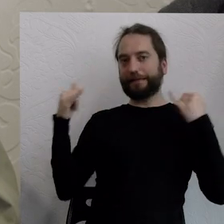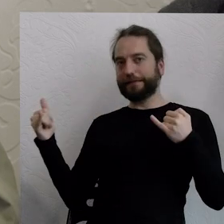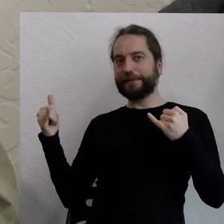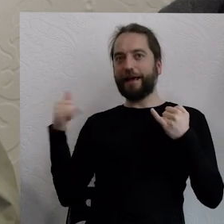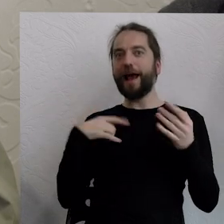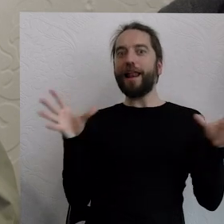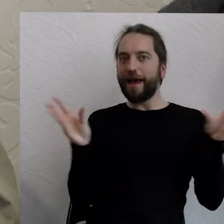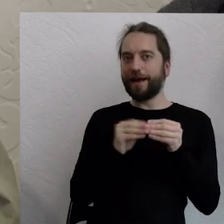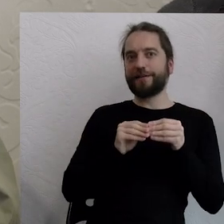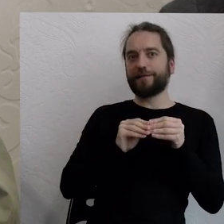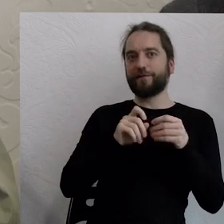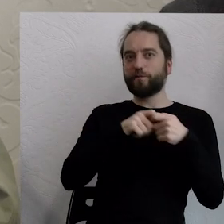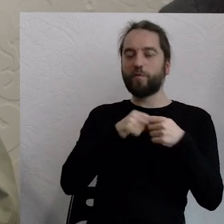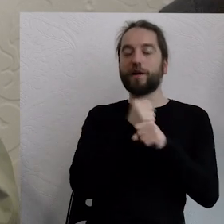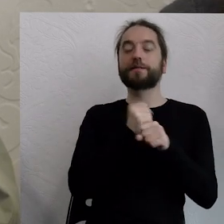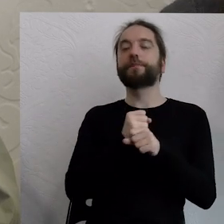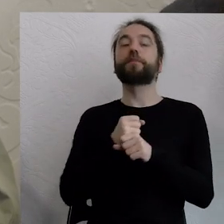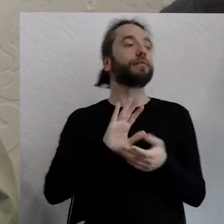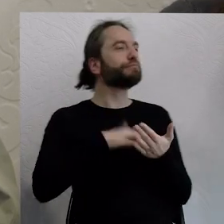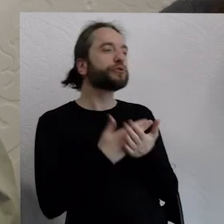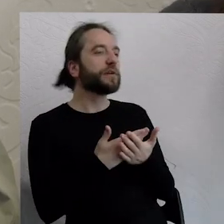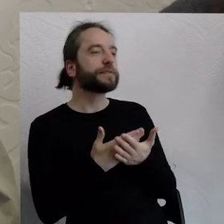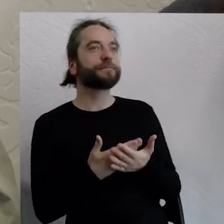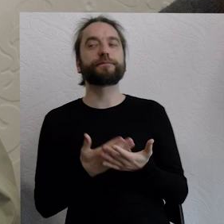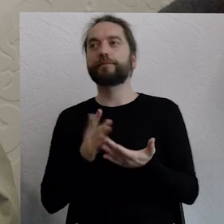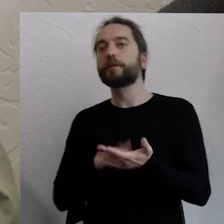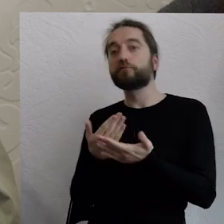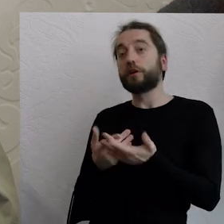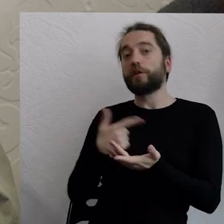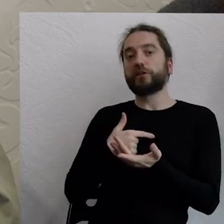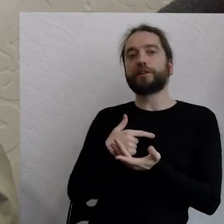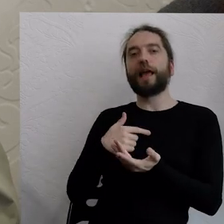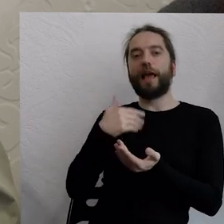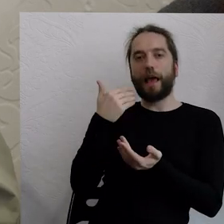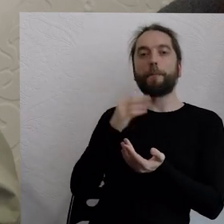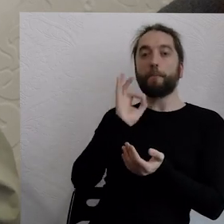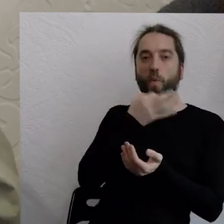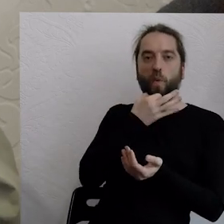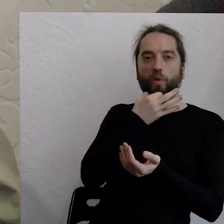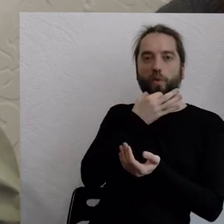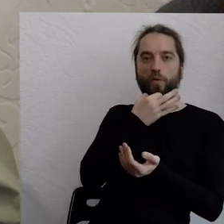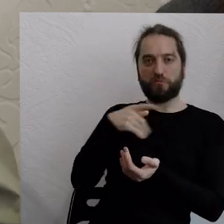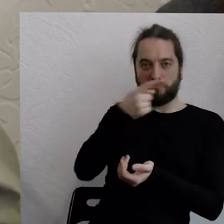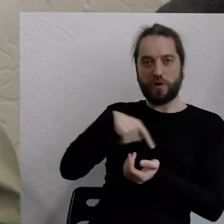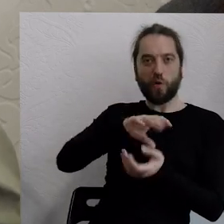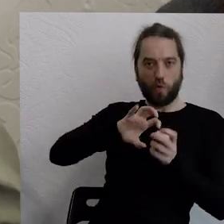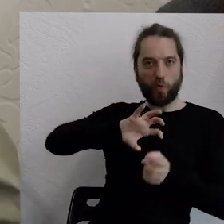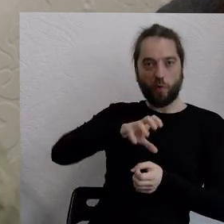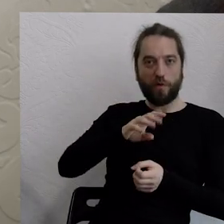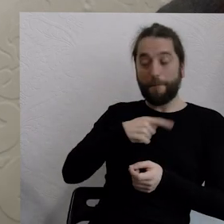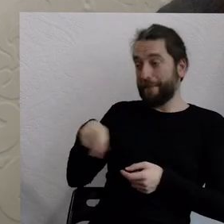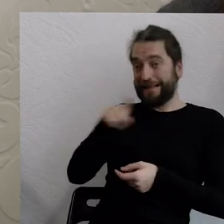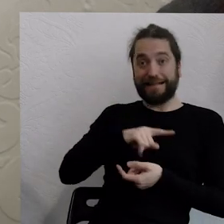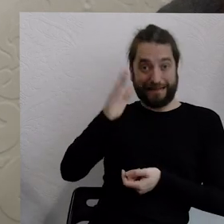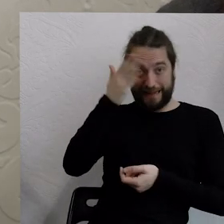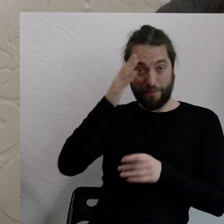łatwiej. Przykład? Myślę, że Dom Spokojnej Młodości jest takim przykładem, bo myśmy powiedzieli, że my się nie znamy na